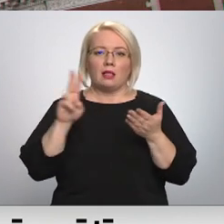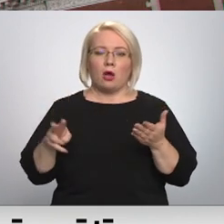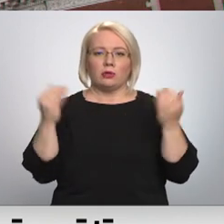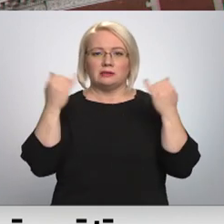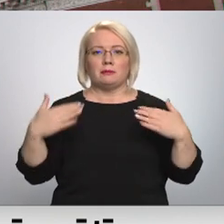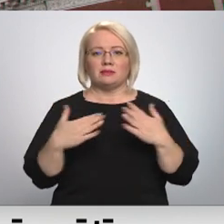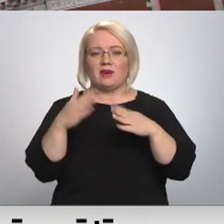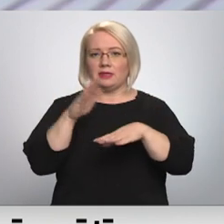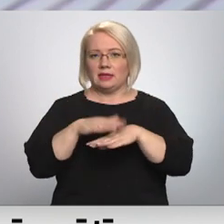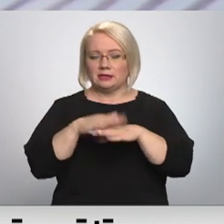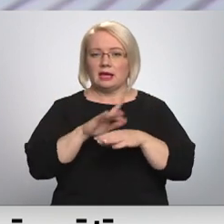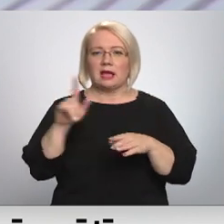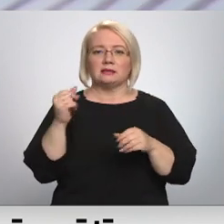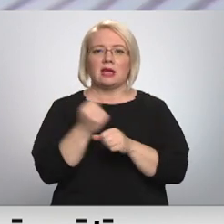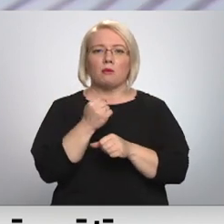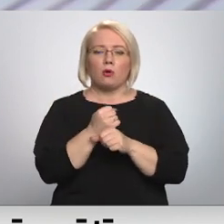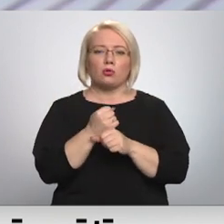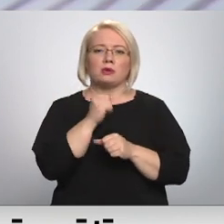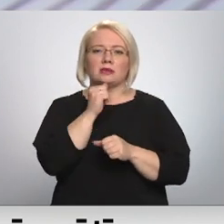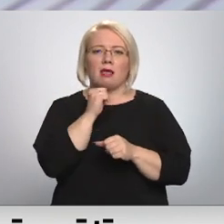darbotos zaļajā režīmā. Matar Līcīt, Latvijas televīzija.